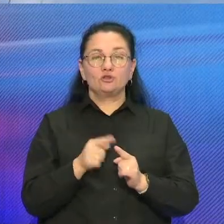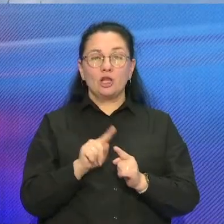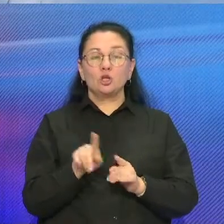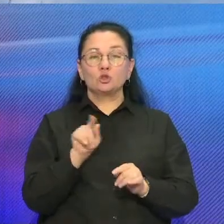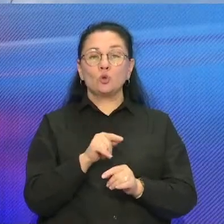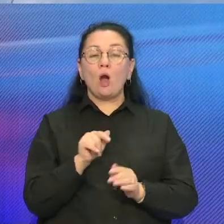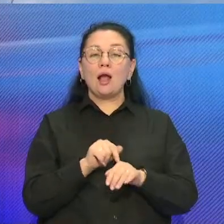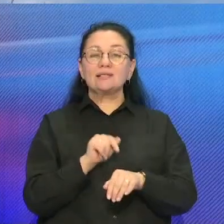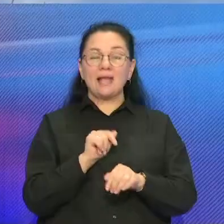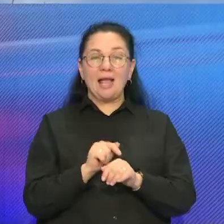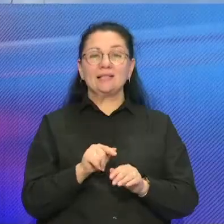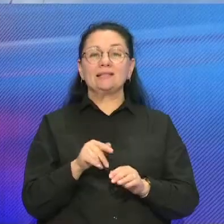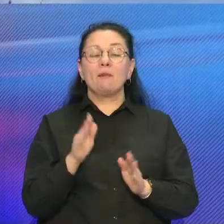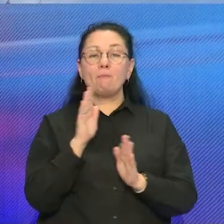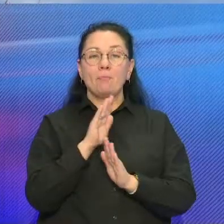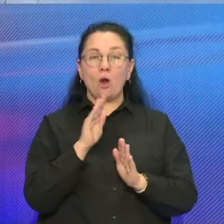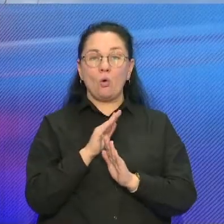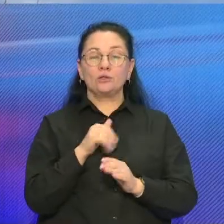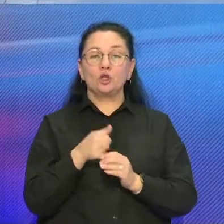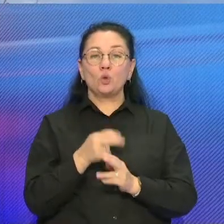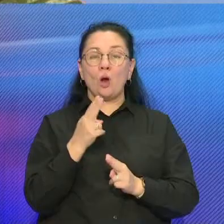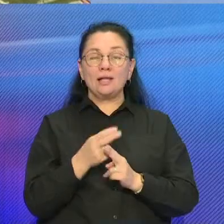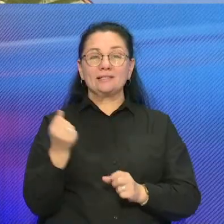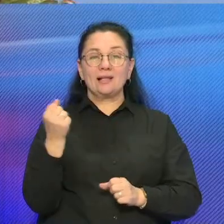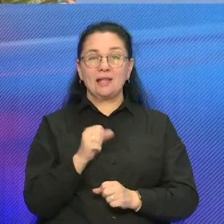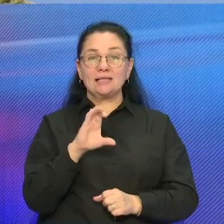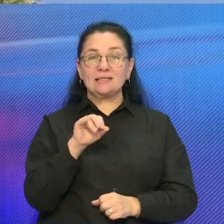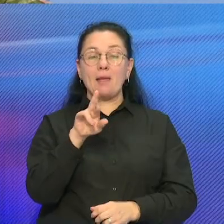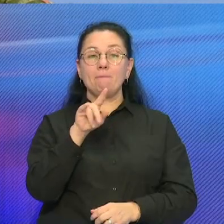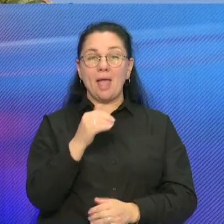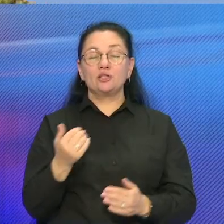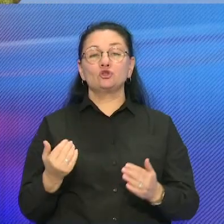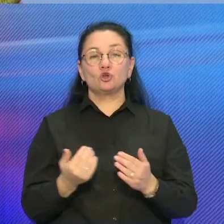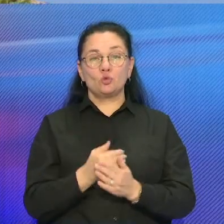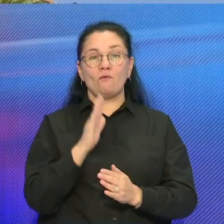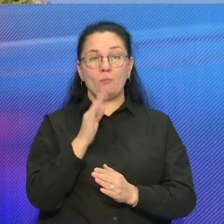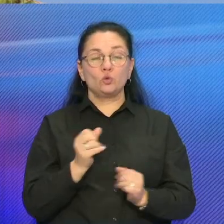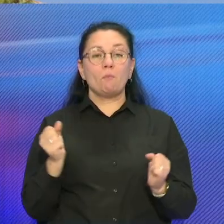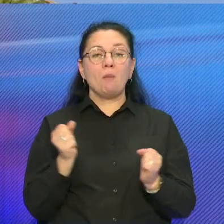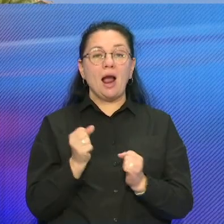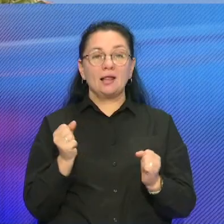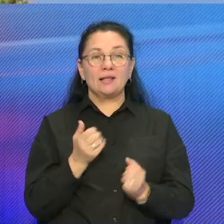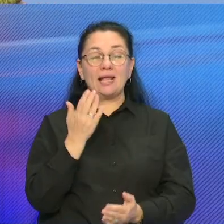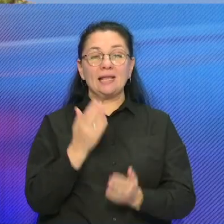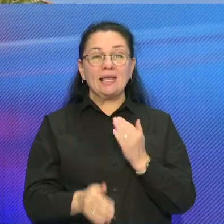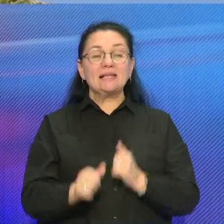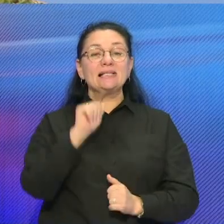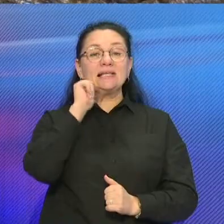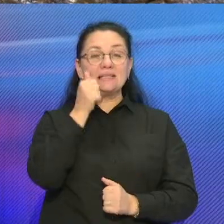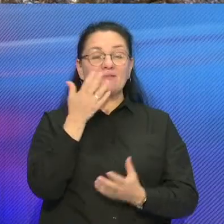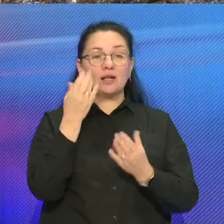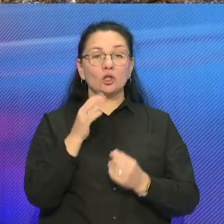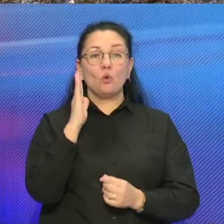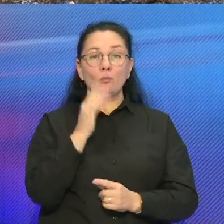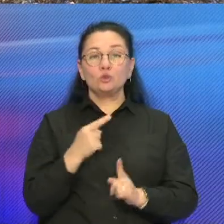двор, и до конца бягучего дня, то с пятницы в приеме они снова похолодают. И если завтра днем еще будет до плюс